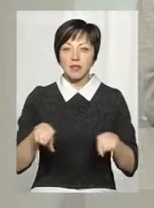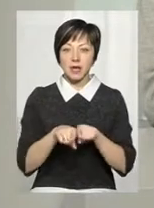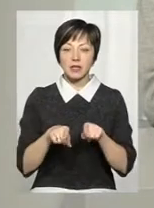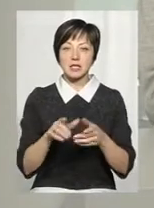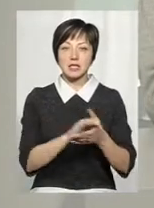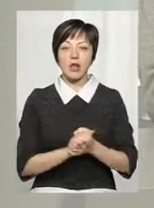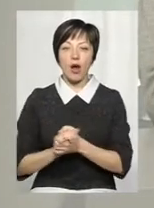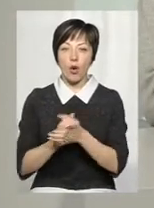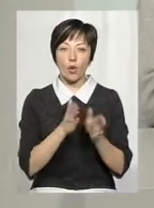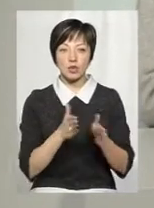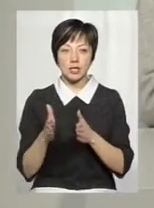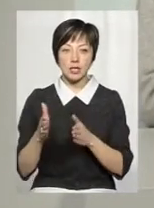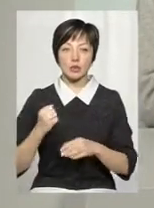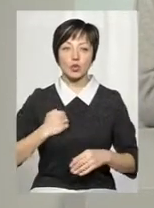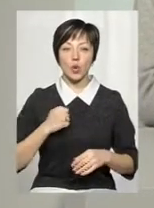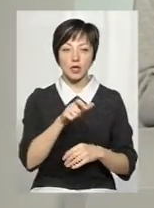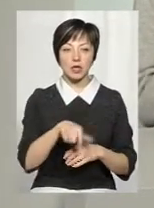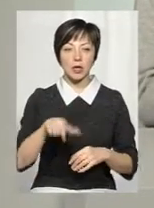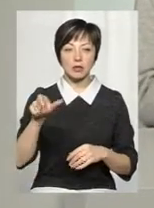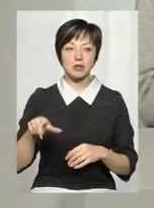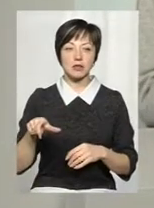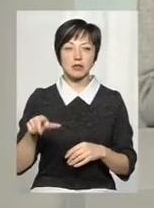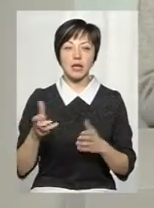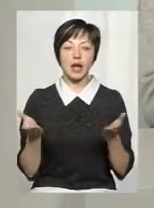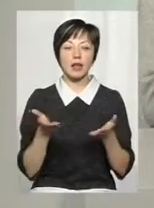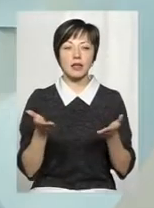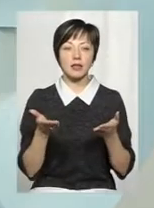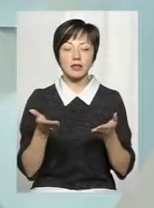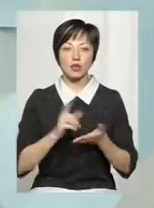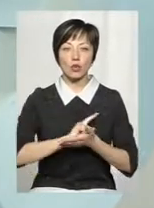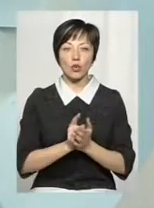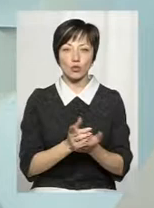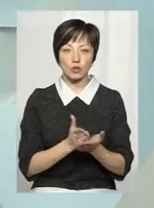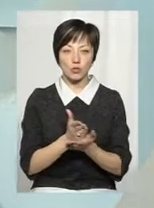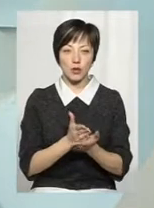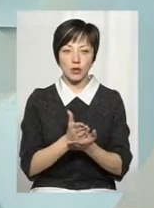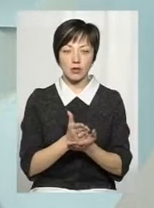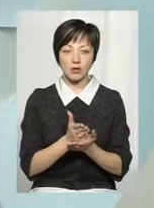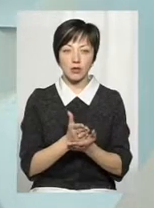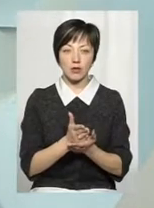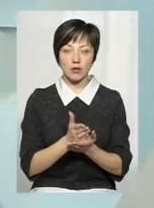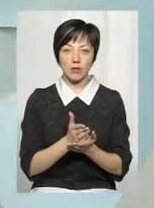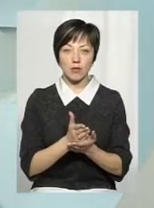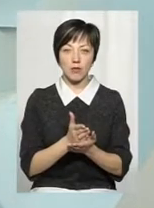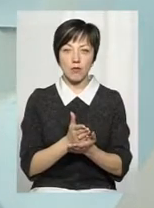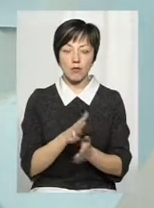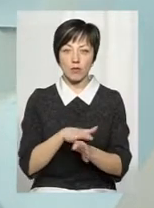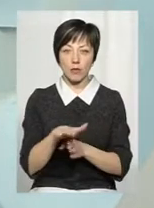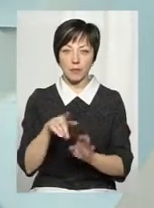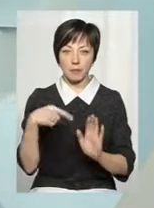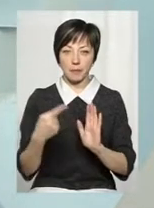загодженнях солдати, які строкову службу проходять? Ну,